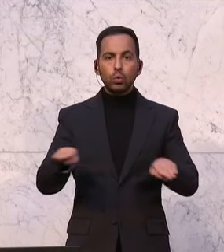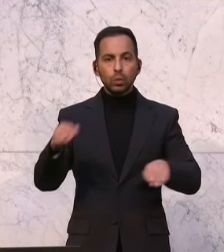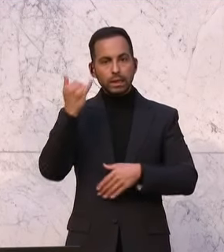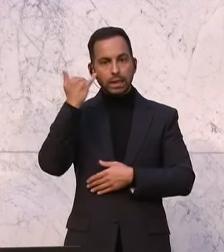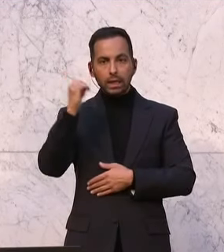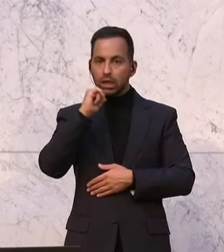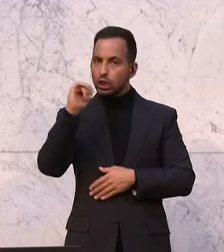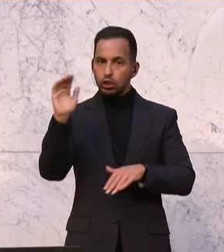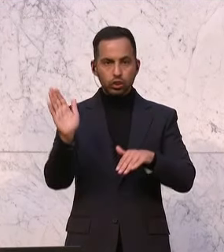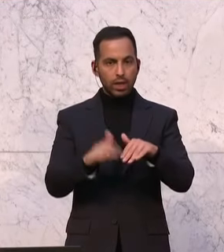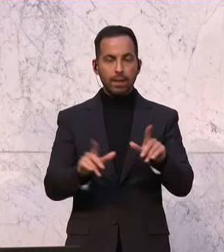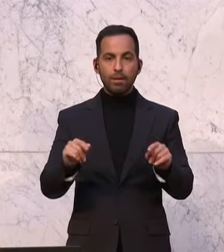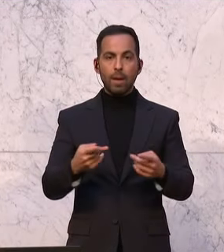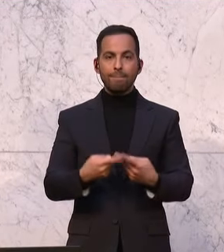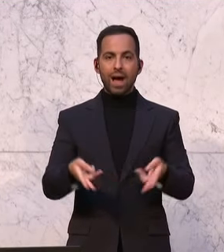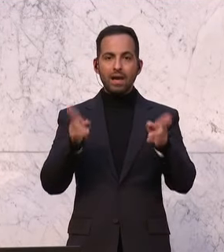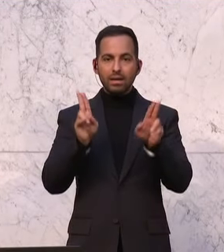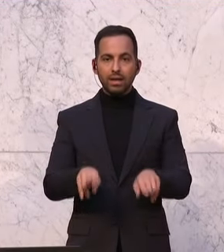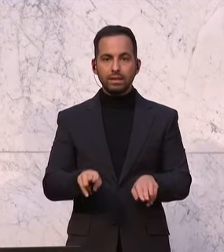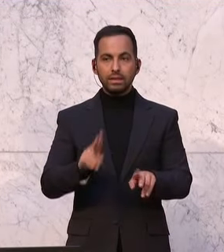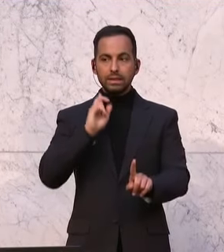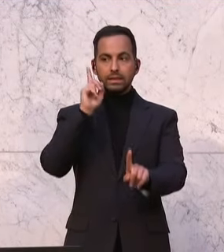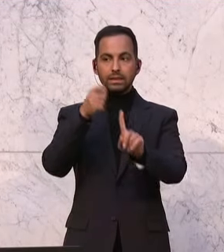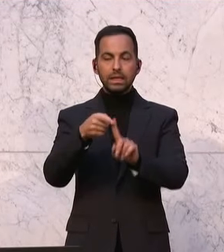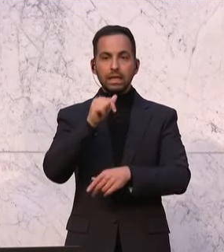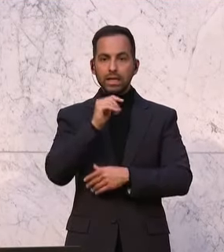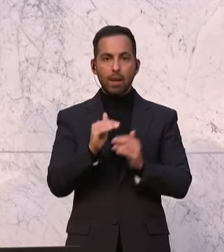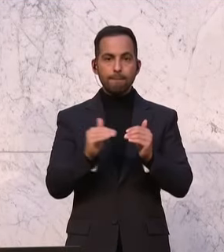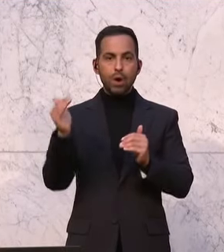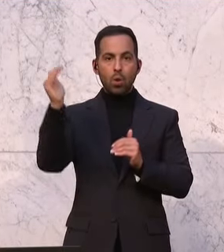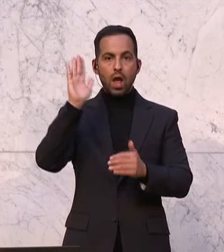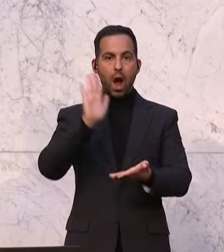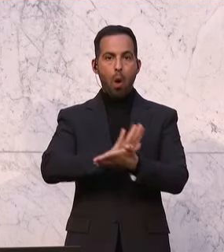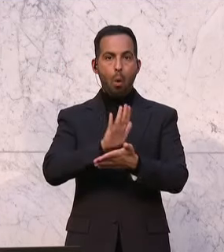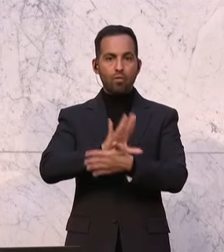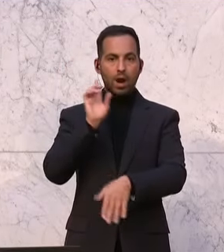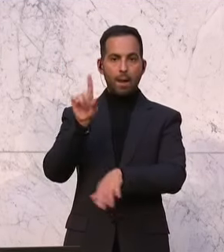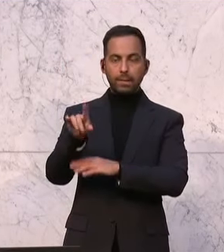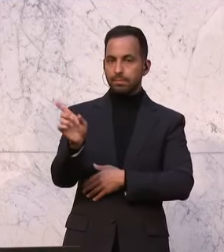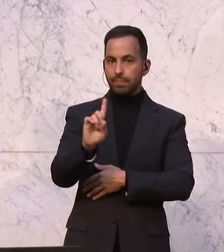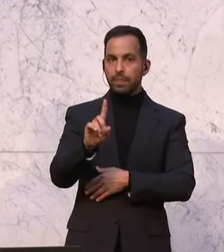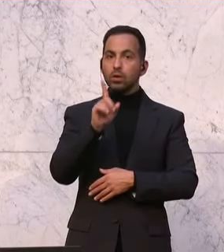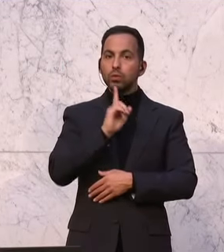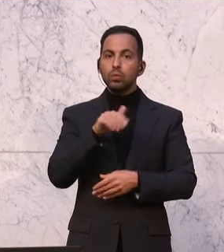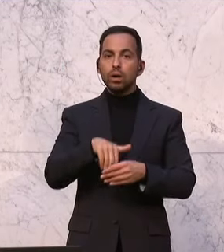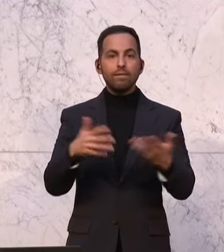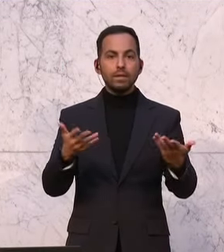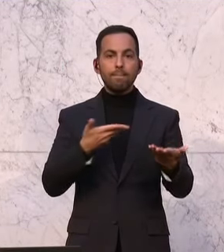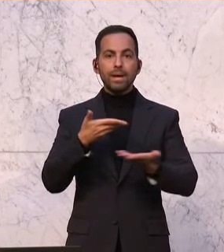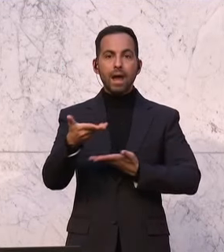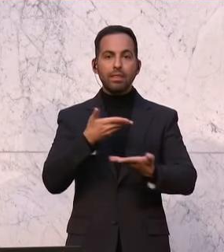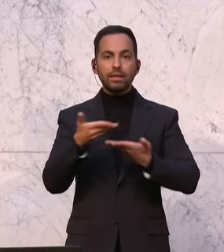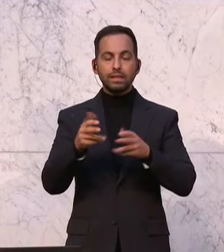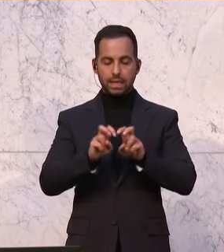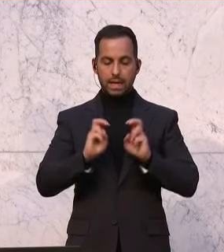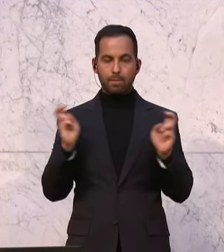So soll dem Beirat keine behördliche Aufgabe zugewiesen werden, es soll lediglich ein beratendes Gremium handeln